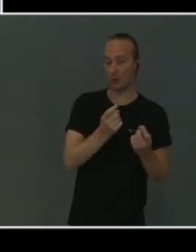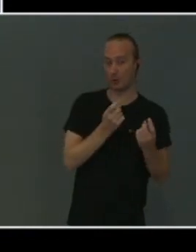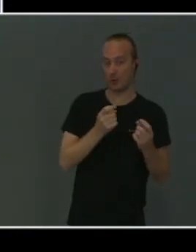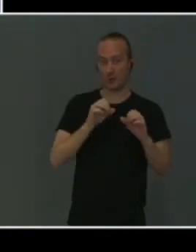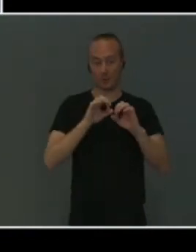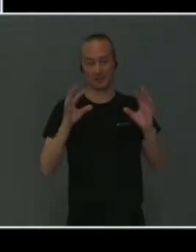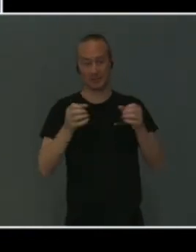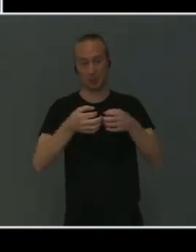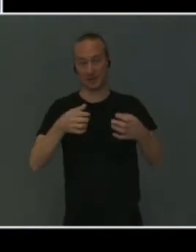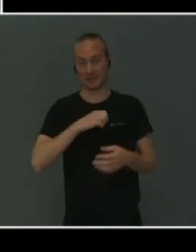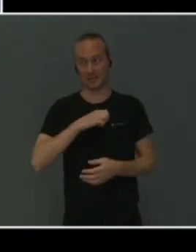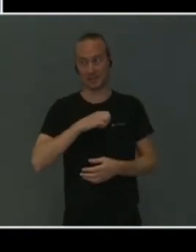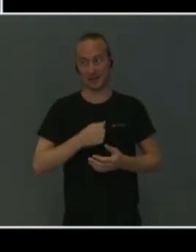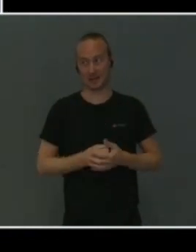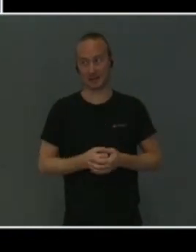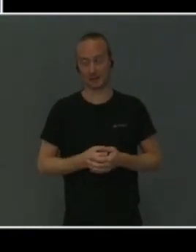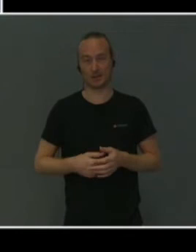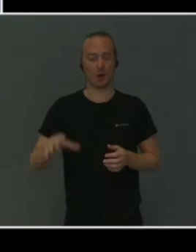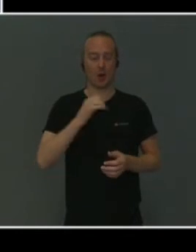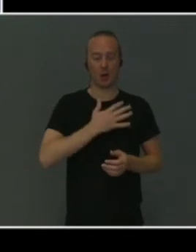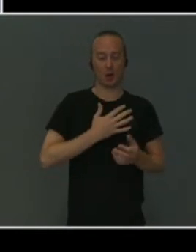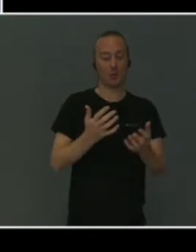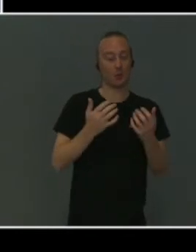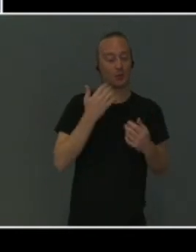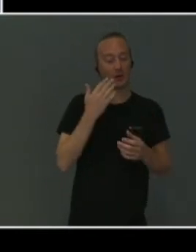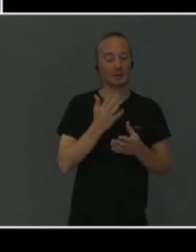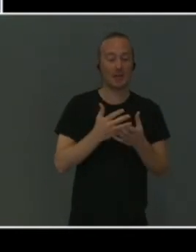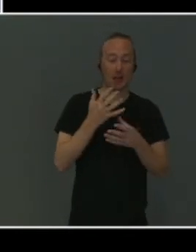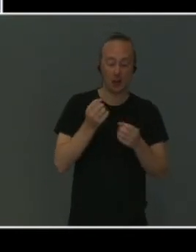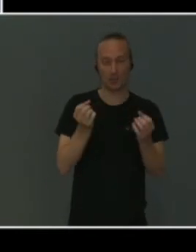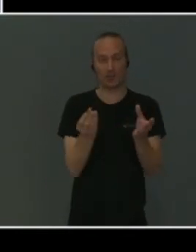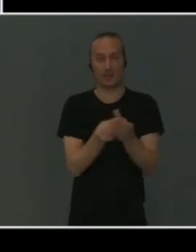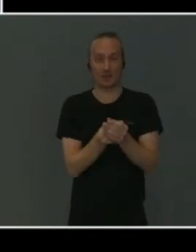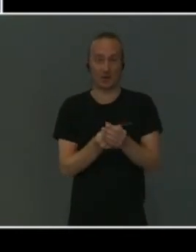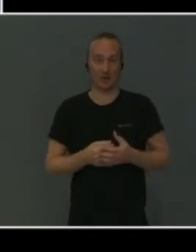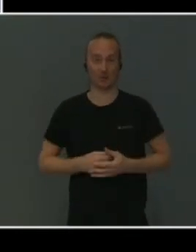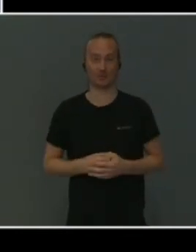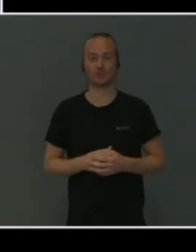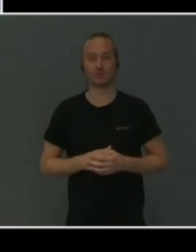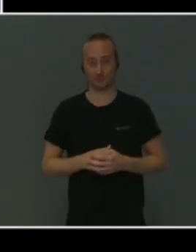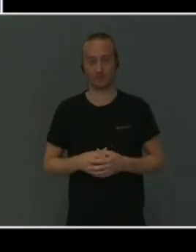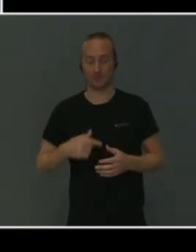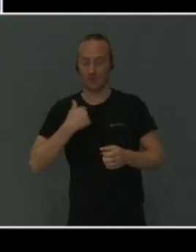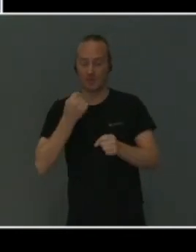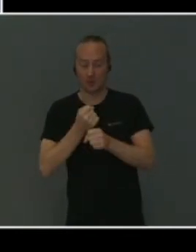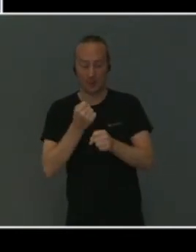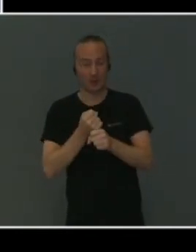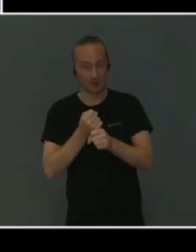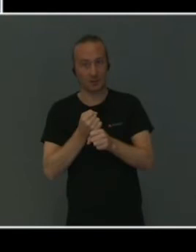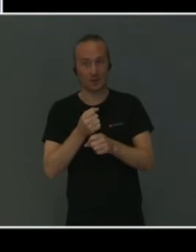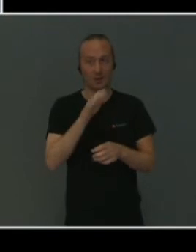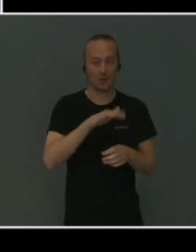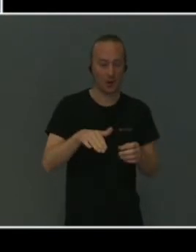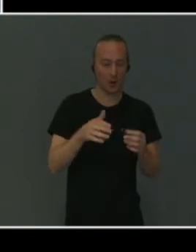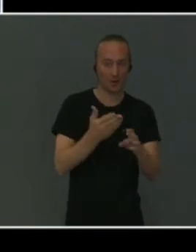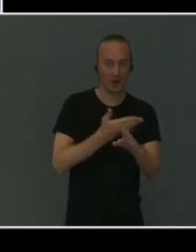mestre og utvikle seg. Alle har de behov for å være en del av et fellesskap. Og det er det vi jobber for. At barn og